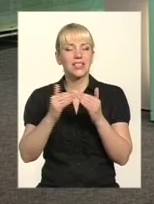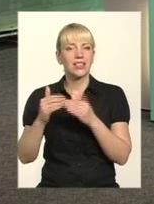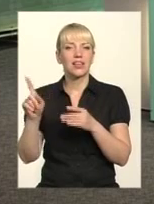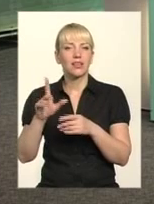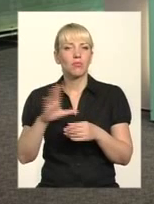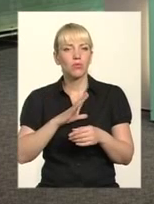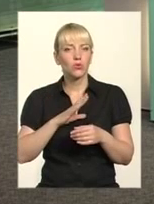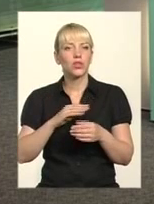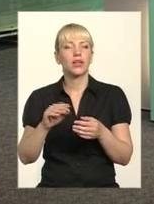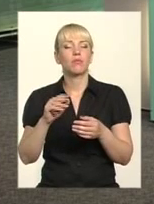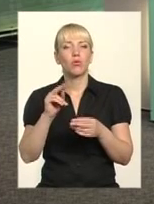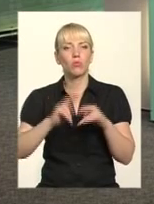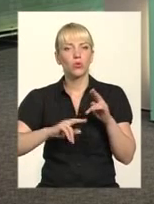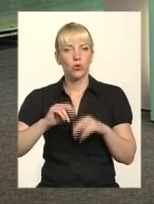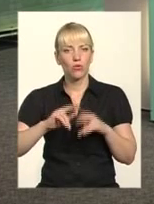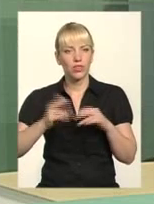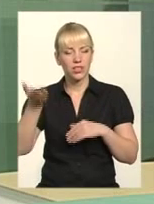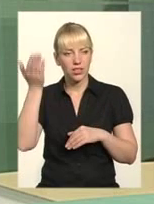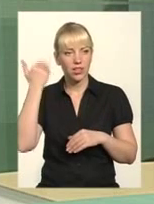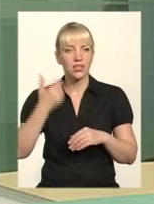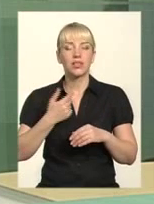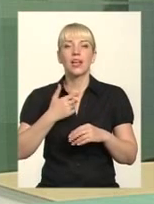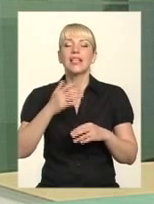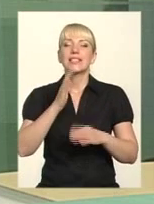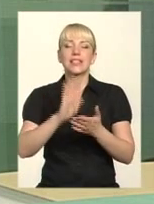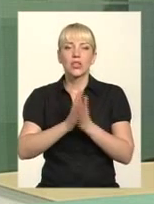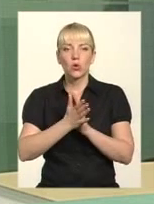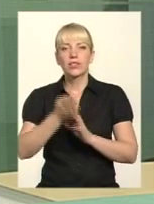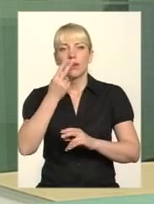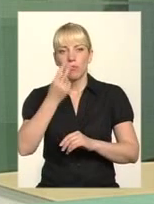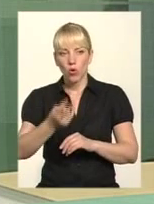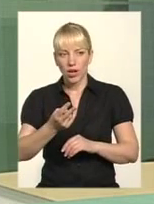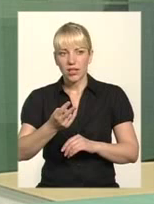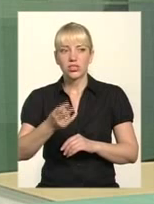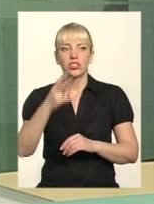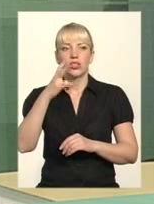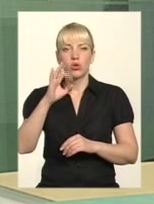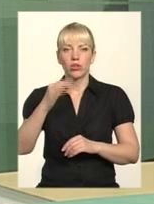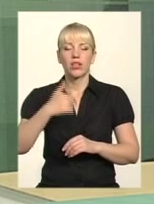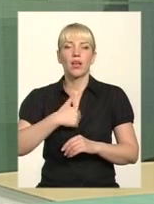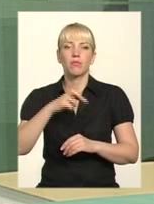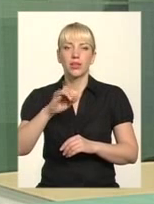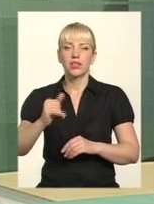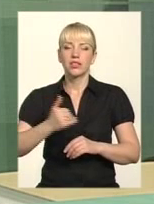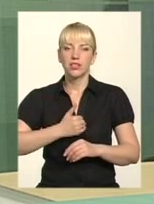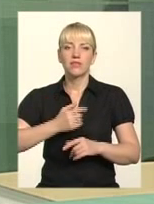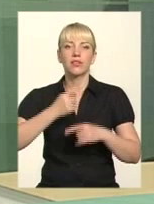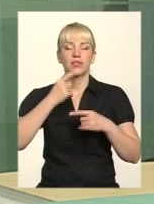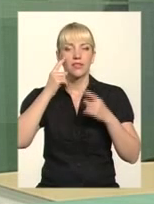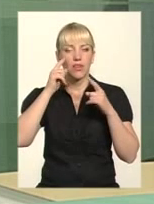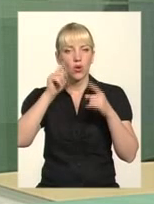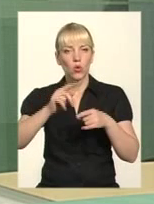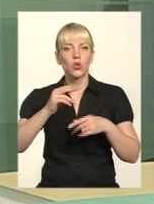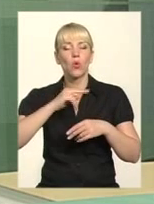ситуація і час покаже, який буде час цих будинків. Але я хотів би по цьому поводу звернути